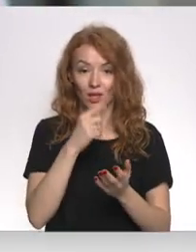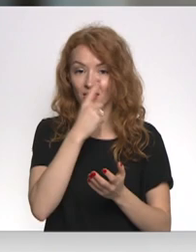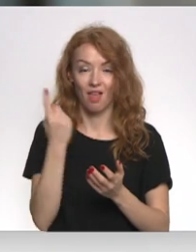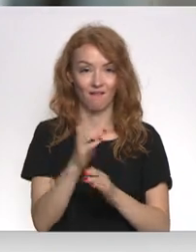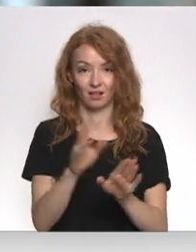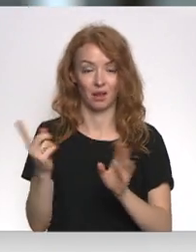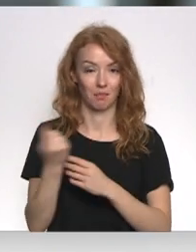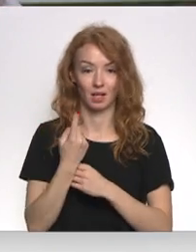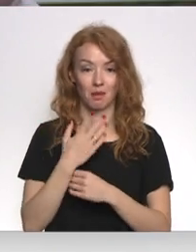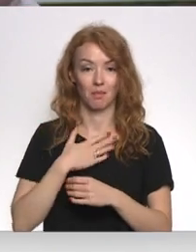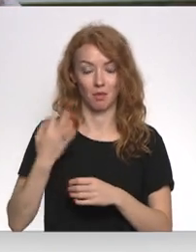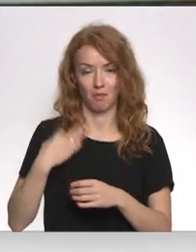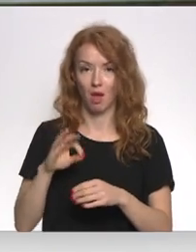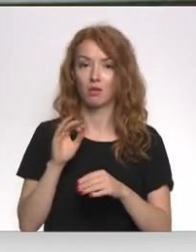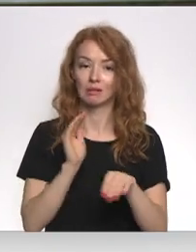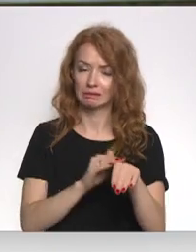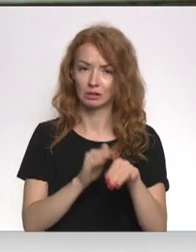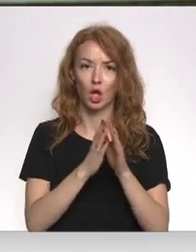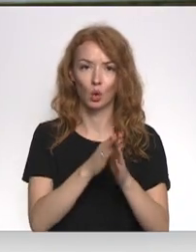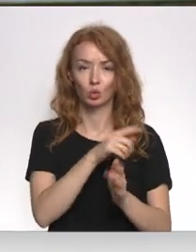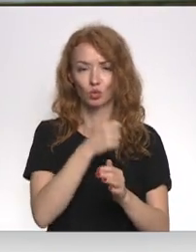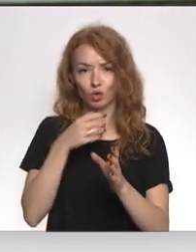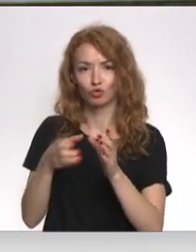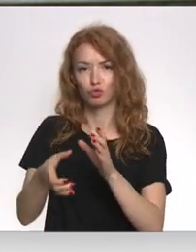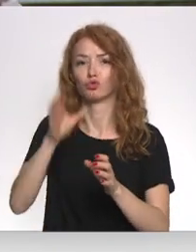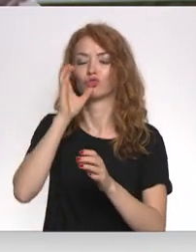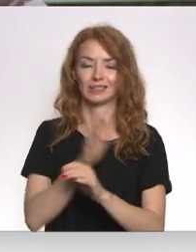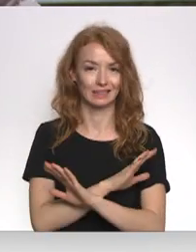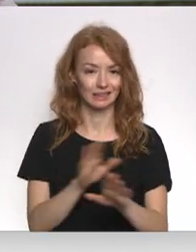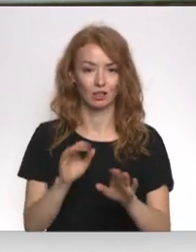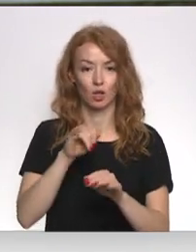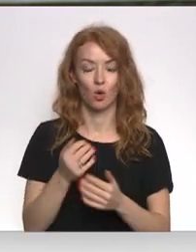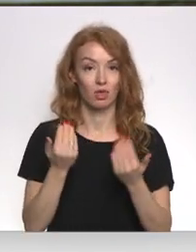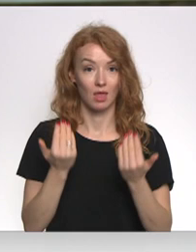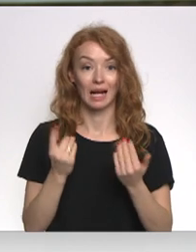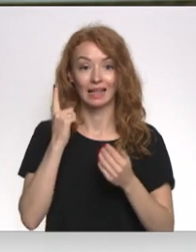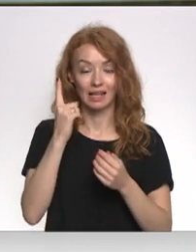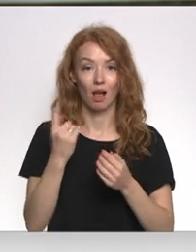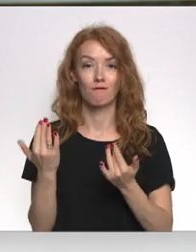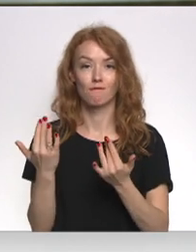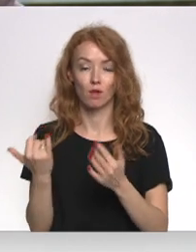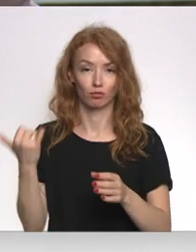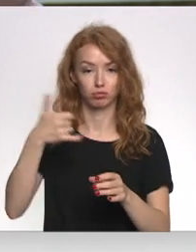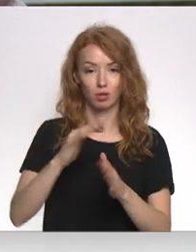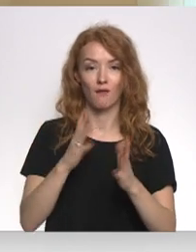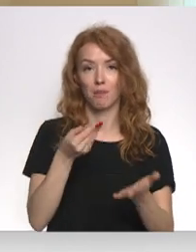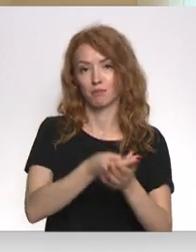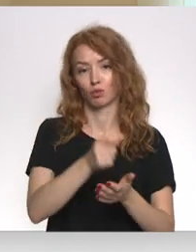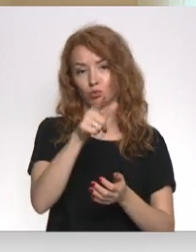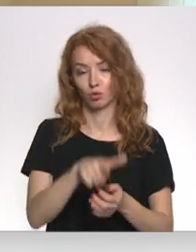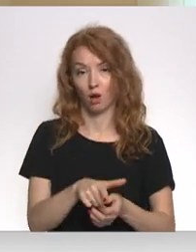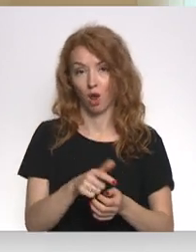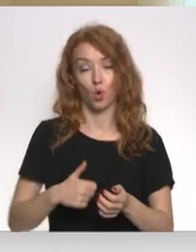nebrīdinā. Meitai arī pateiču, lai viņi vairs no krāna nedzera to ūdeni, jo tagad tikai no teikanas vai perko to ūdeni.